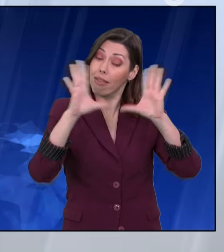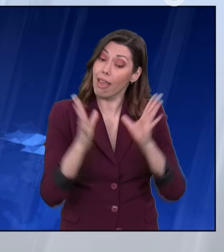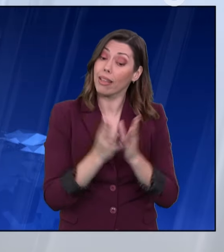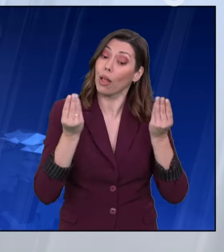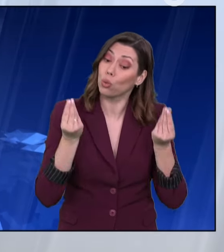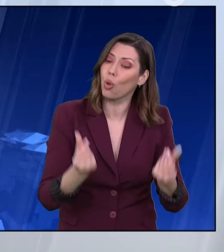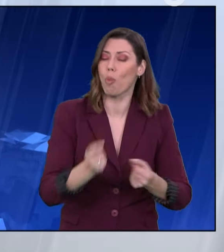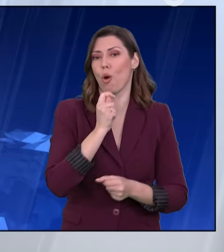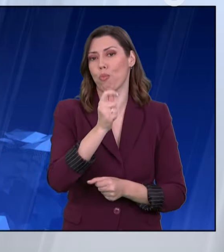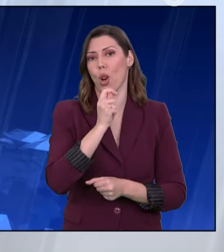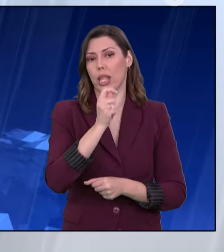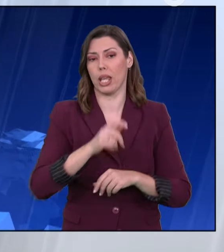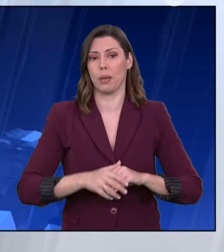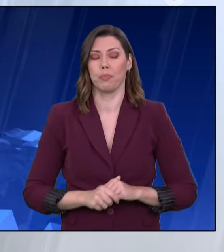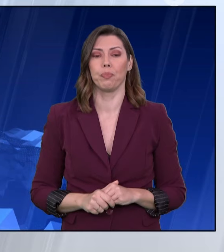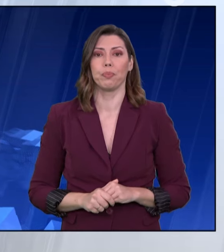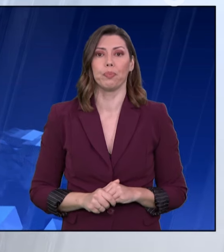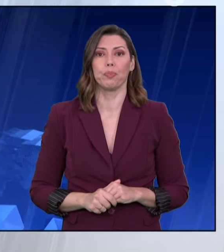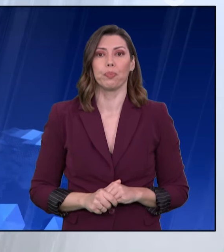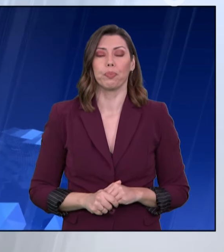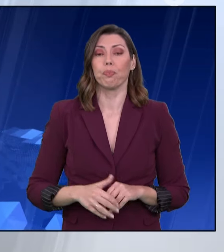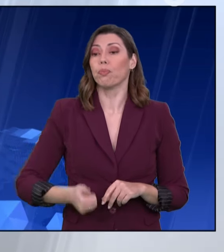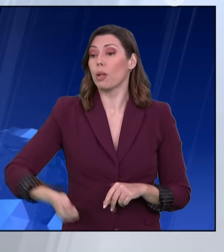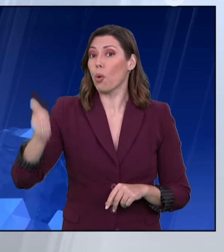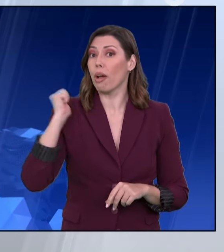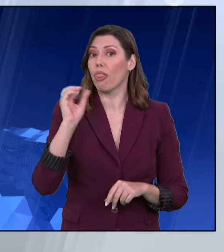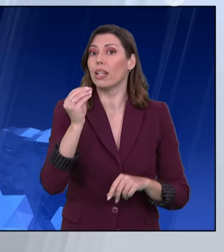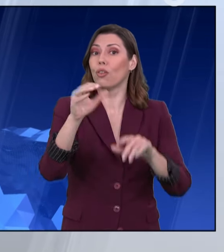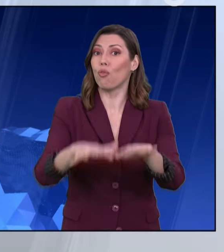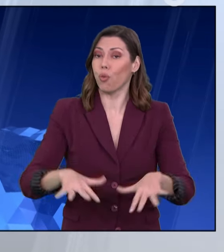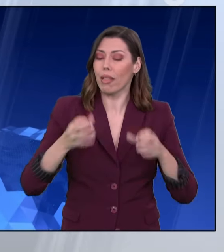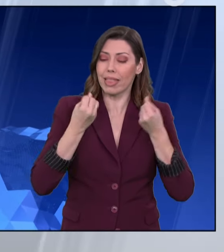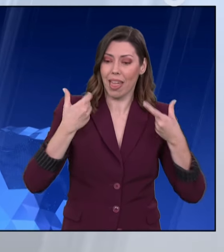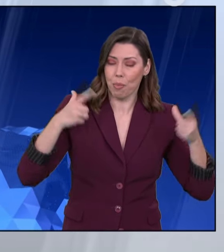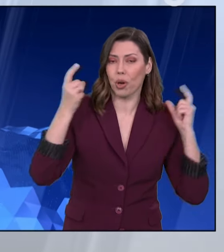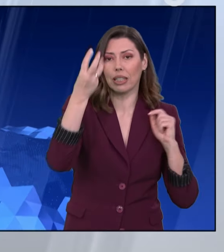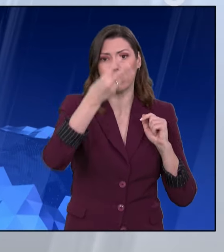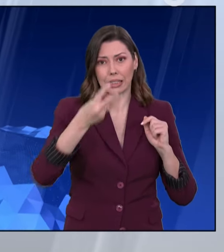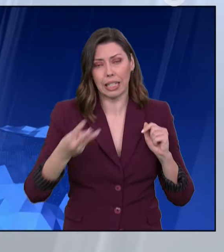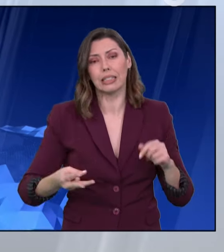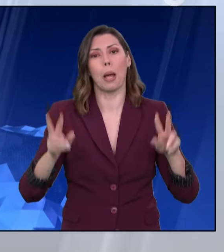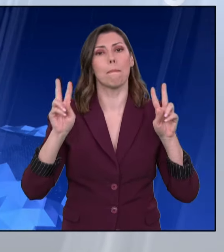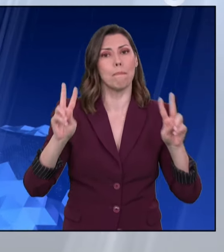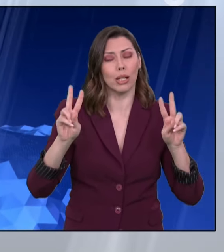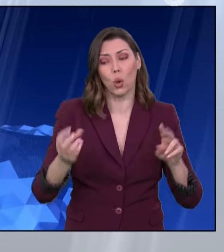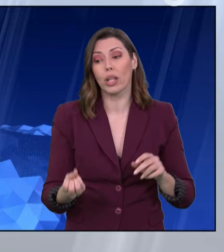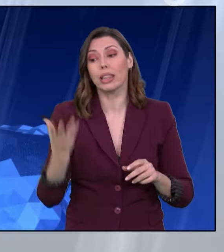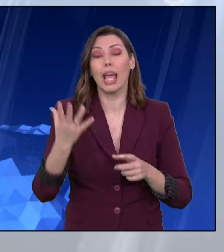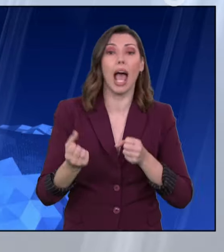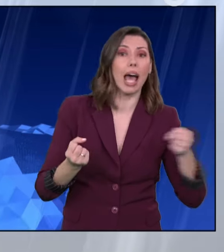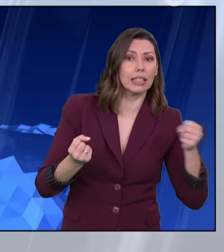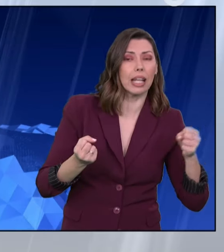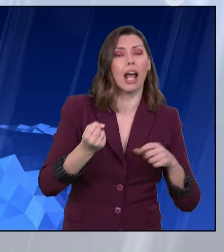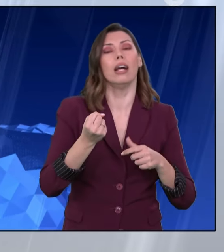φυσιογνωμία. Νόμο του κράτους με τις ψήφους της Νέας Δημοκρατίας, του ΣΥΡΙΖΑ, του ΠΑΣΟΚ, της Νέας Αριστεράς και της Πλεύσης Ελευθερίας αποτελεί ο γάμος των